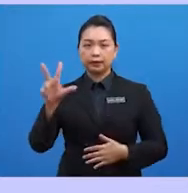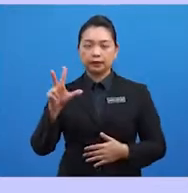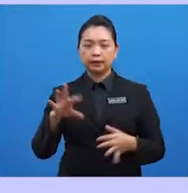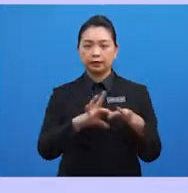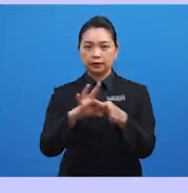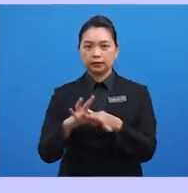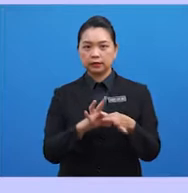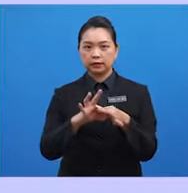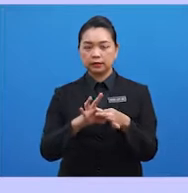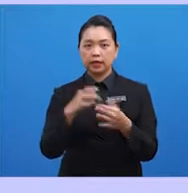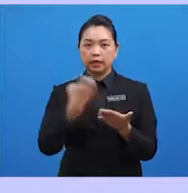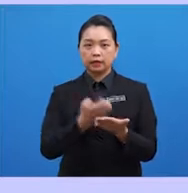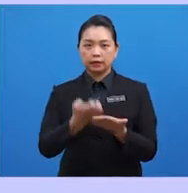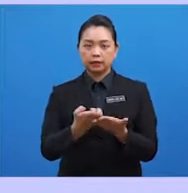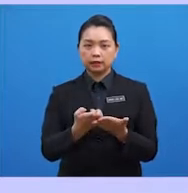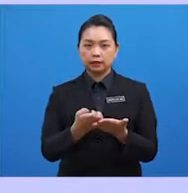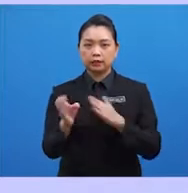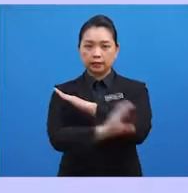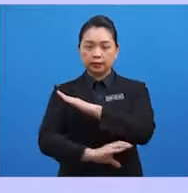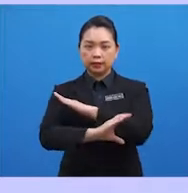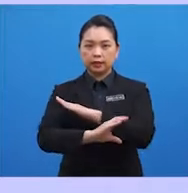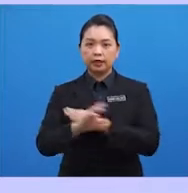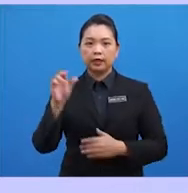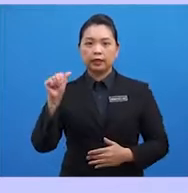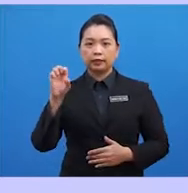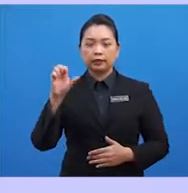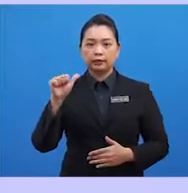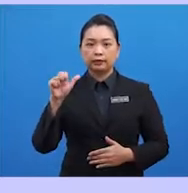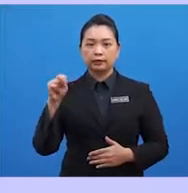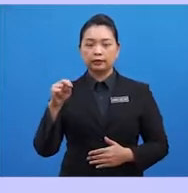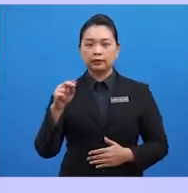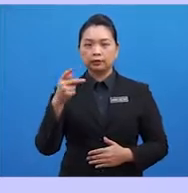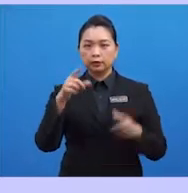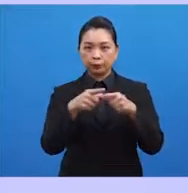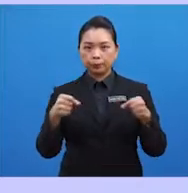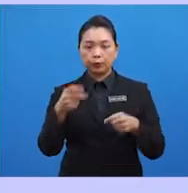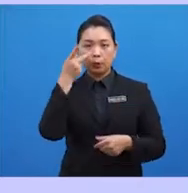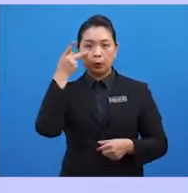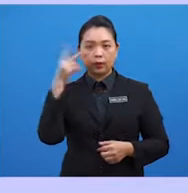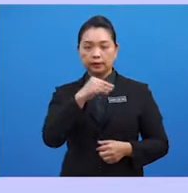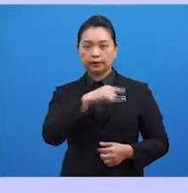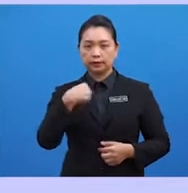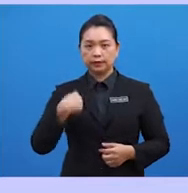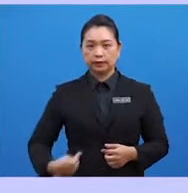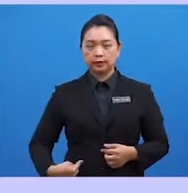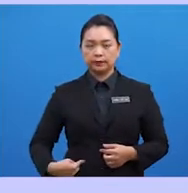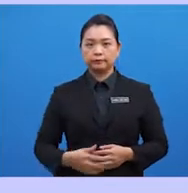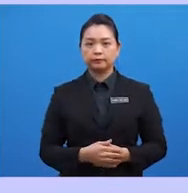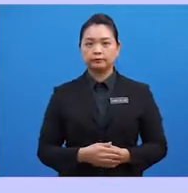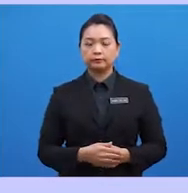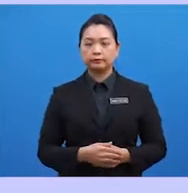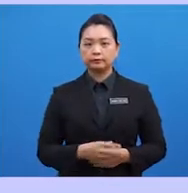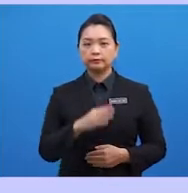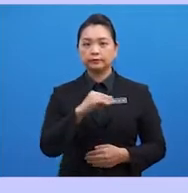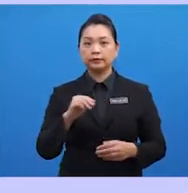kerjasama ekonomi negara anggota ASEAN Jepun, Korea dan China dan ASEAN Campur